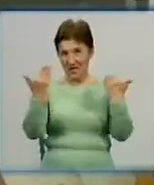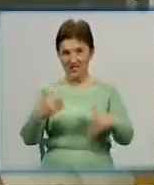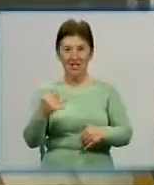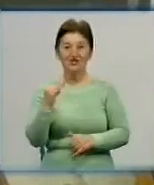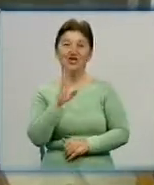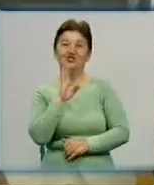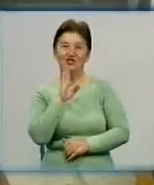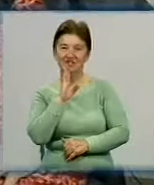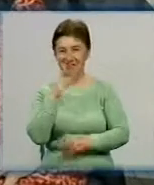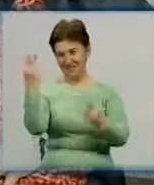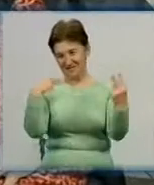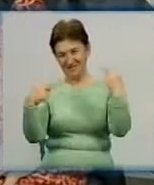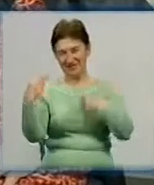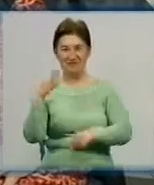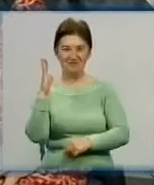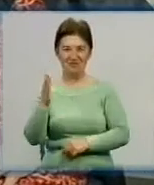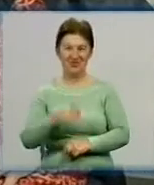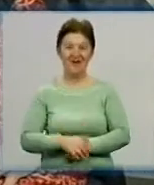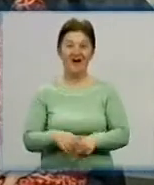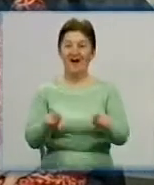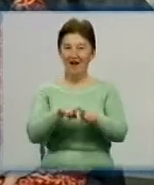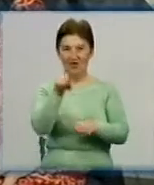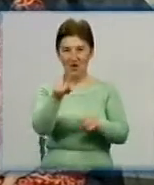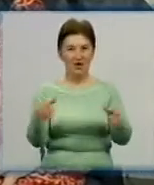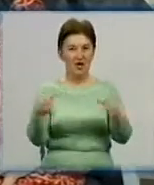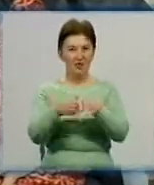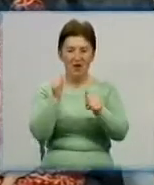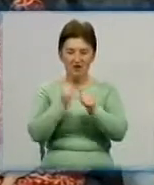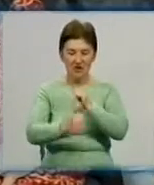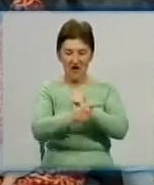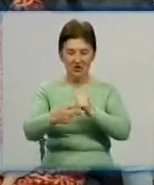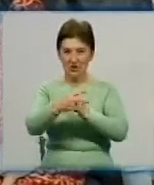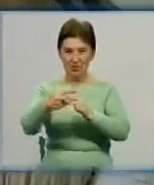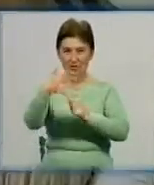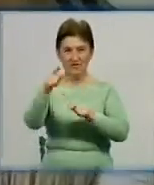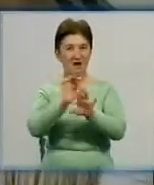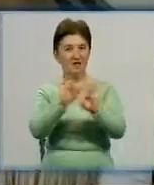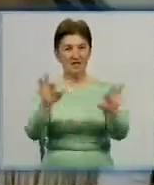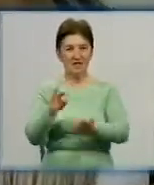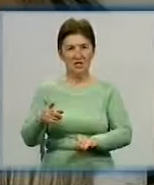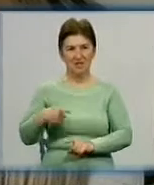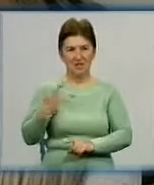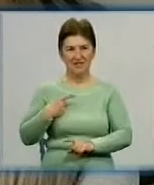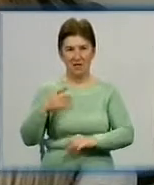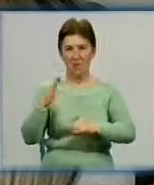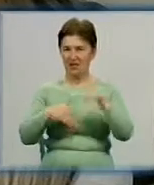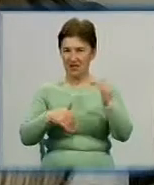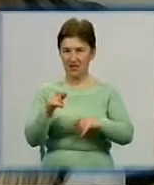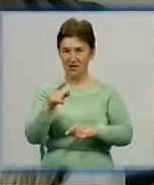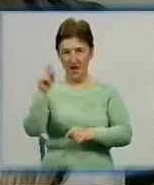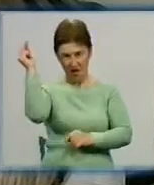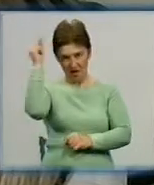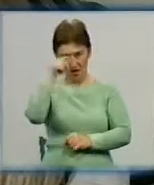жінки, може бути. Такі групи перукарів працюють на кожному поверсі госпіталю, розповідає майстер виробничої практики. Вихованці